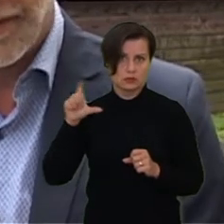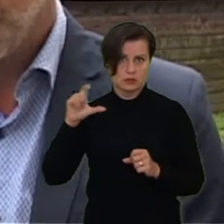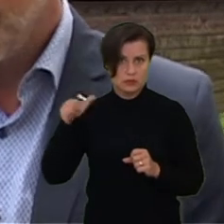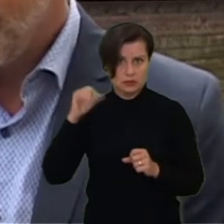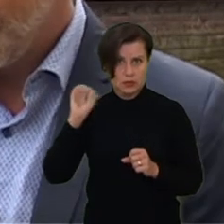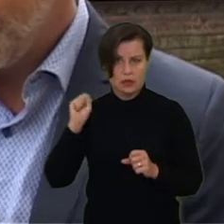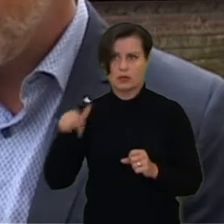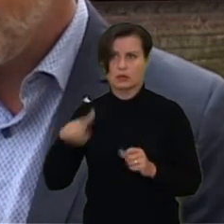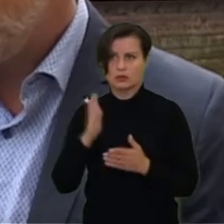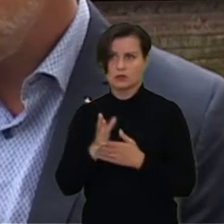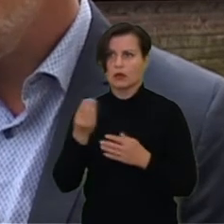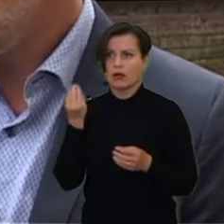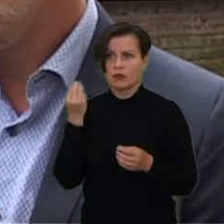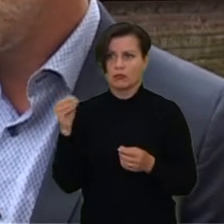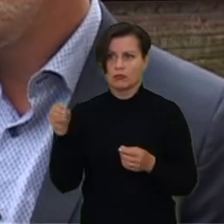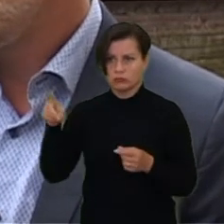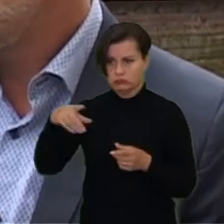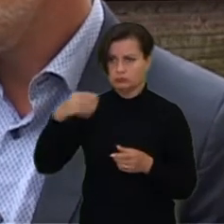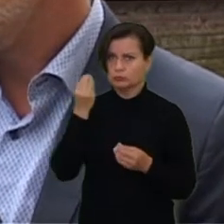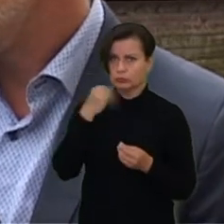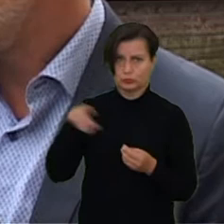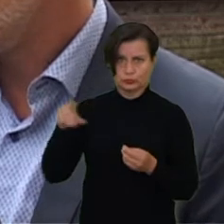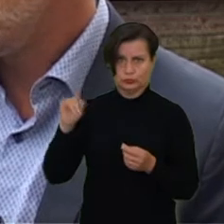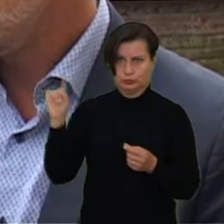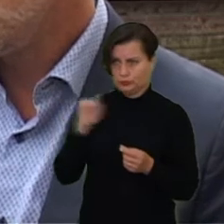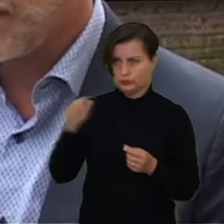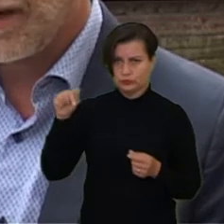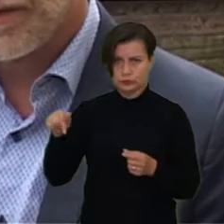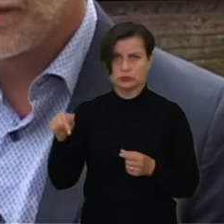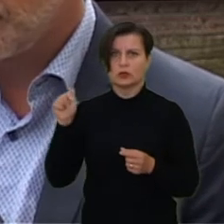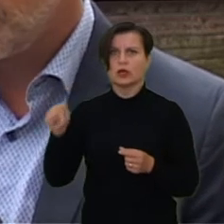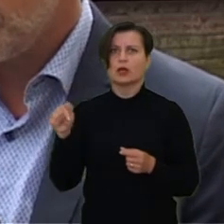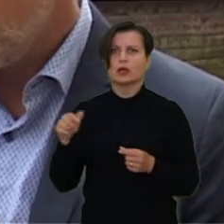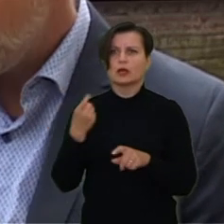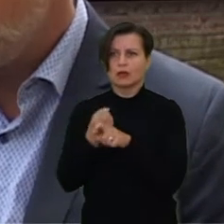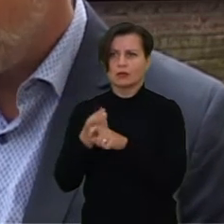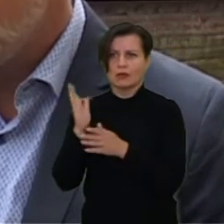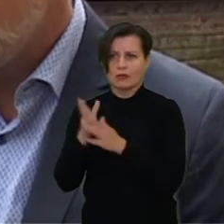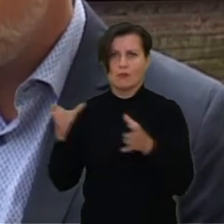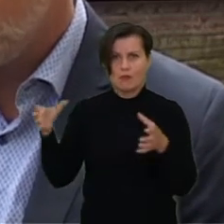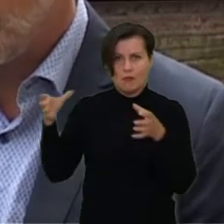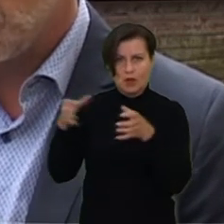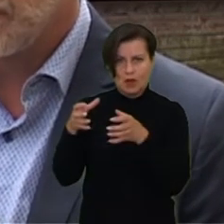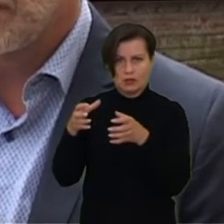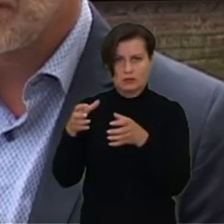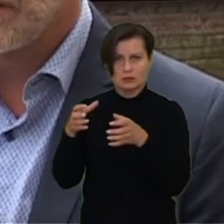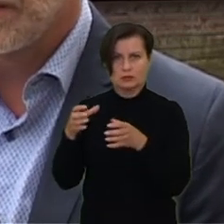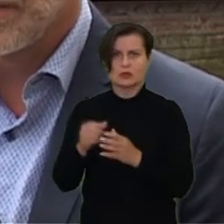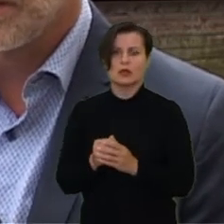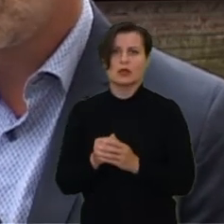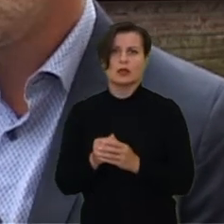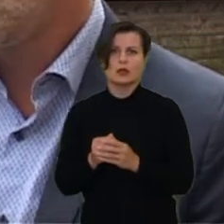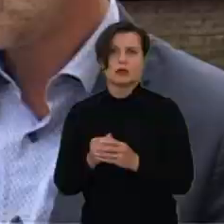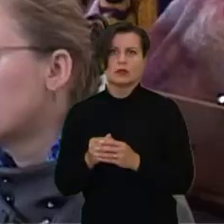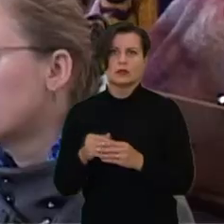pastate iš 17 amžios, bet jie reformato parapija yra labai maža čia kėdainuose, ir